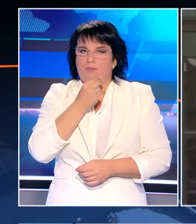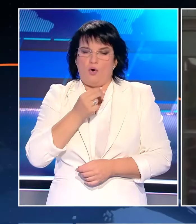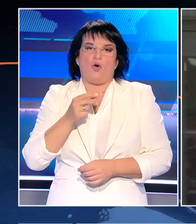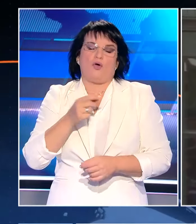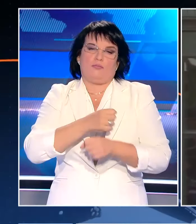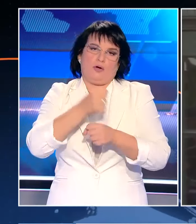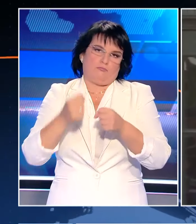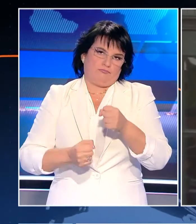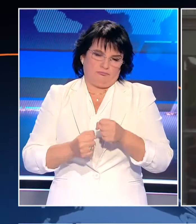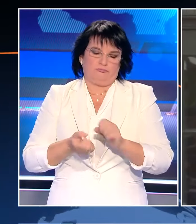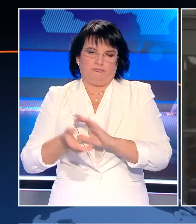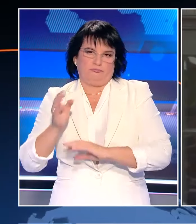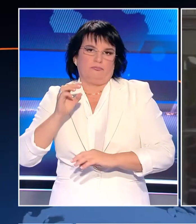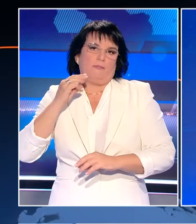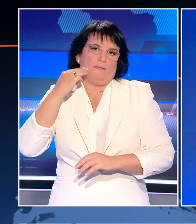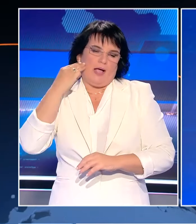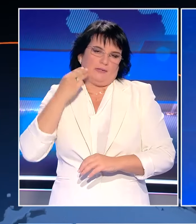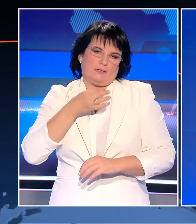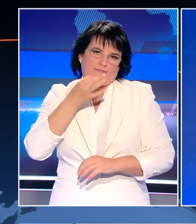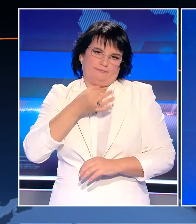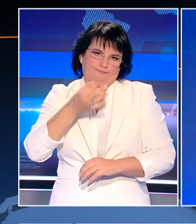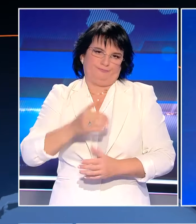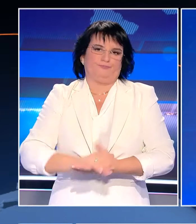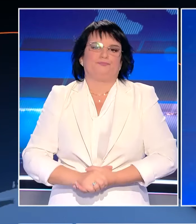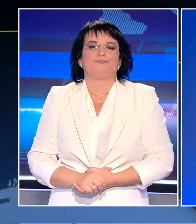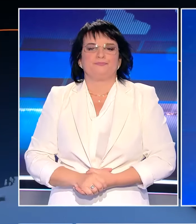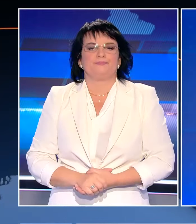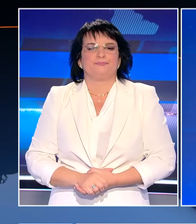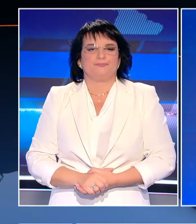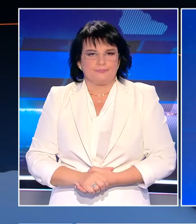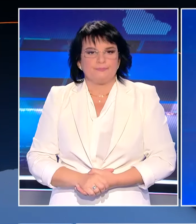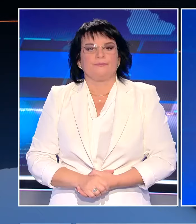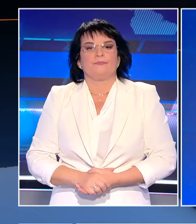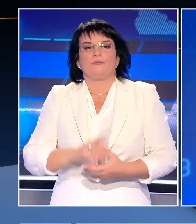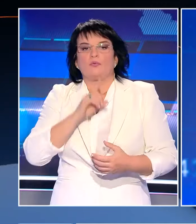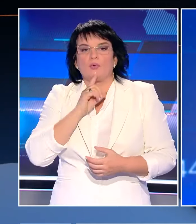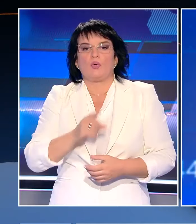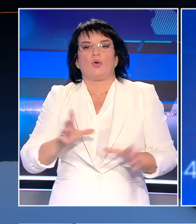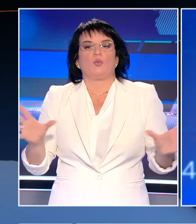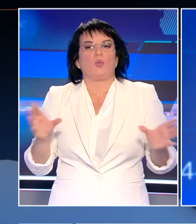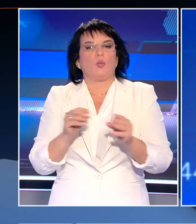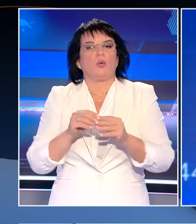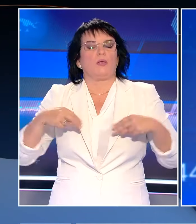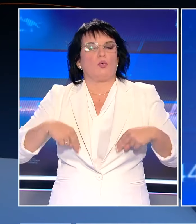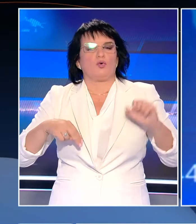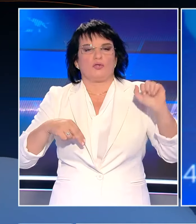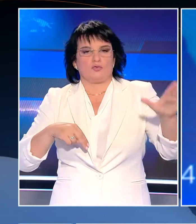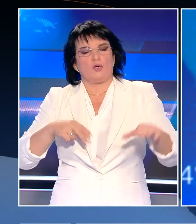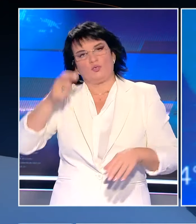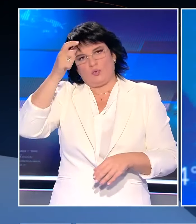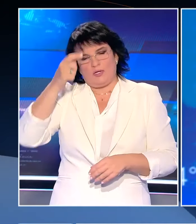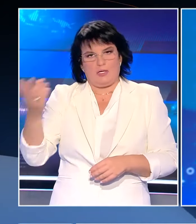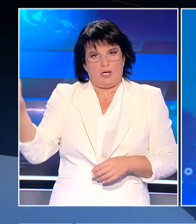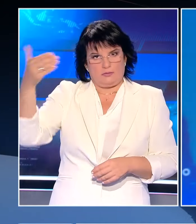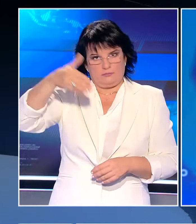απερχόμενος Αμερικάνος πρόεδρος Τζο Μπάιντεν. Όλη τη βεντάλια των διεκδικήσεων της Άγκυρας ανοίγει ο Υπουργός Εξωτερικών της Τουρκίας